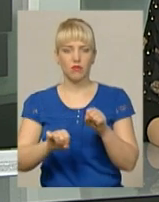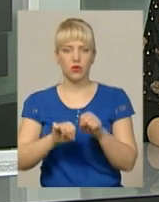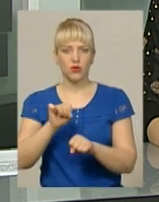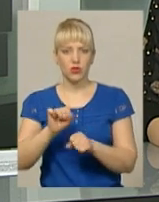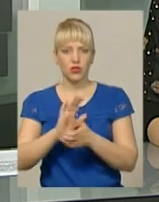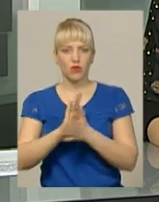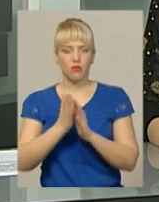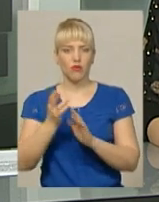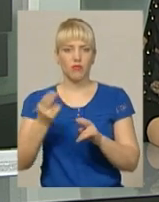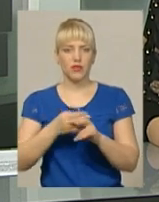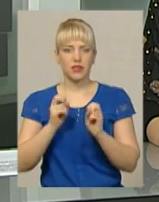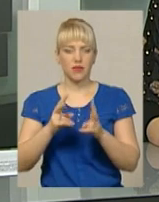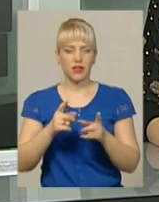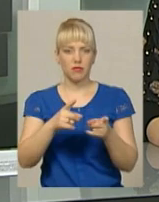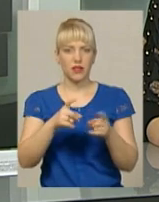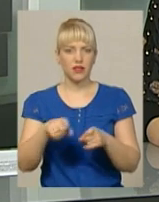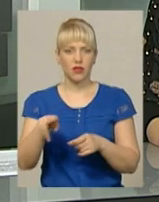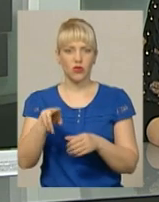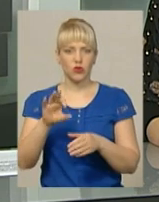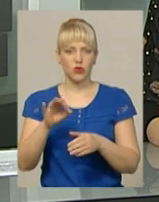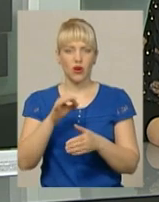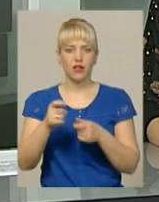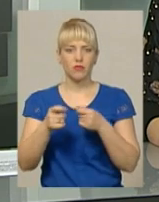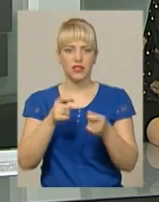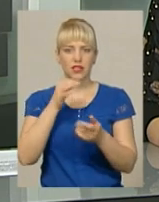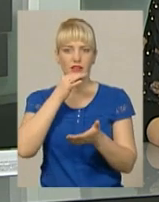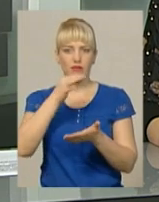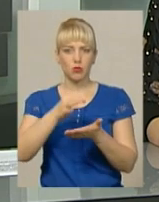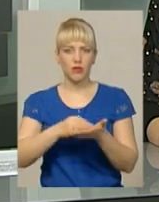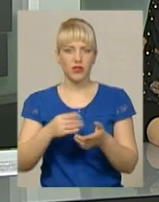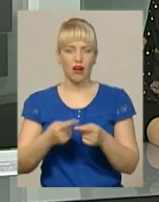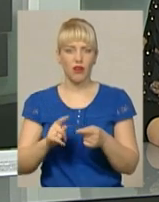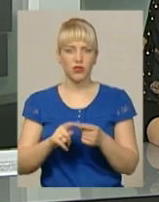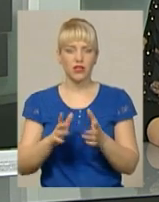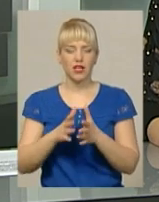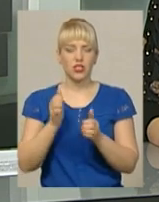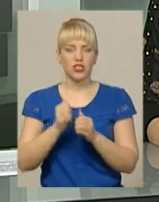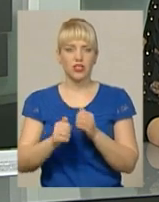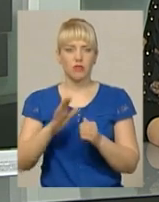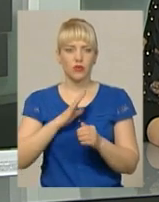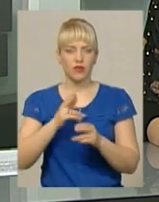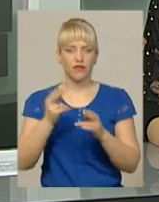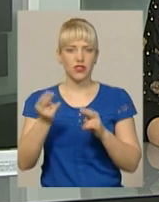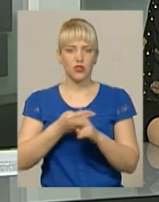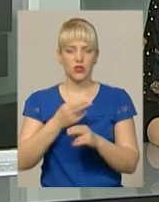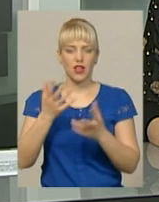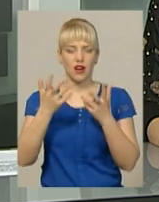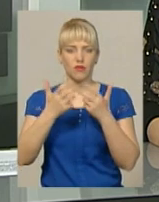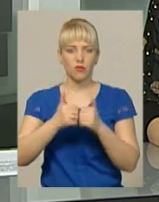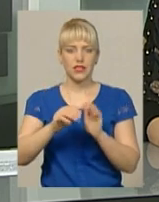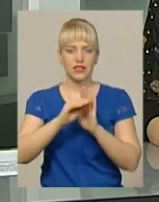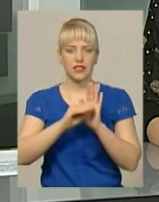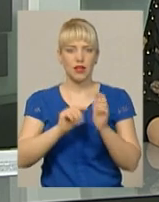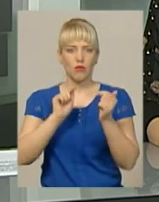адміністративної відповідальності. За словами Сергія Яцуха, у перевірених закладах найчастіше були відсутні автоматичні системи проти пожежного